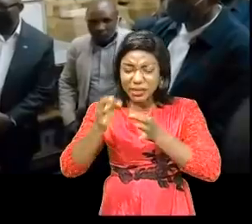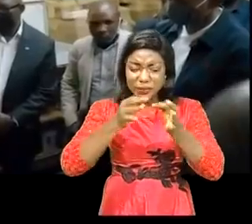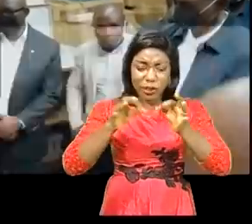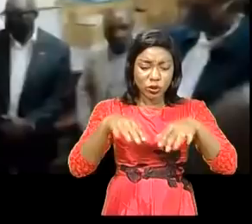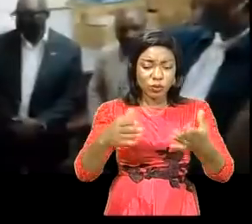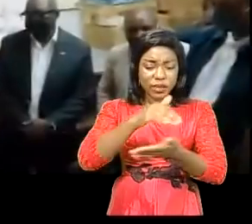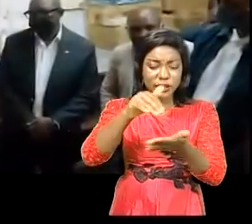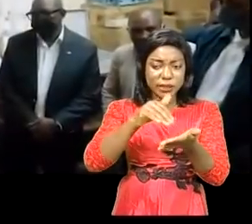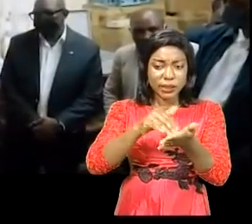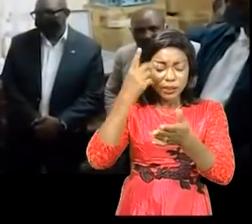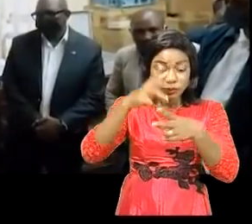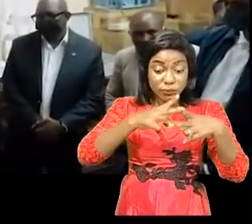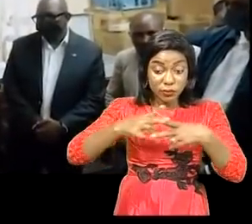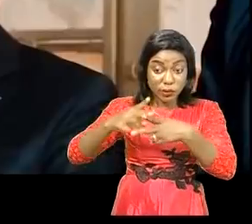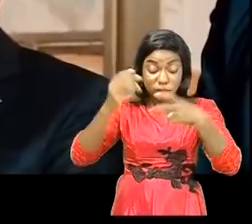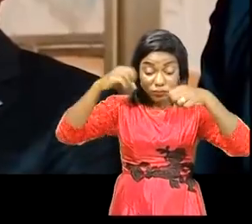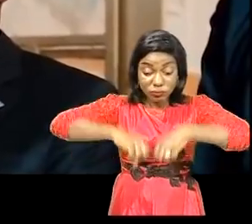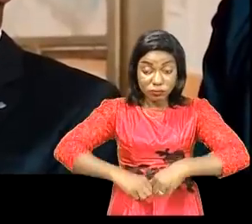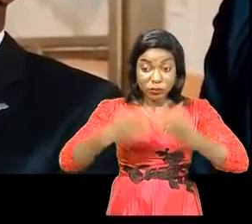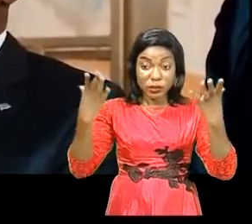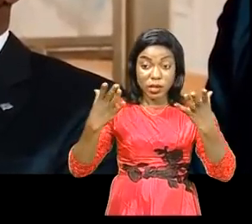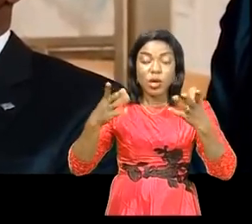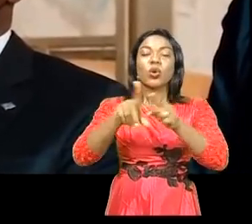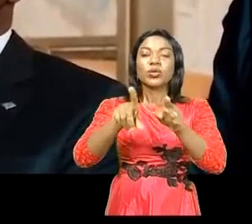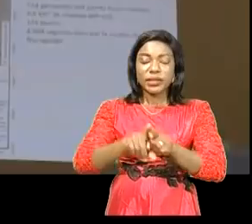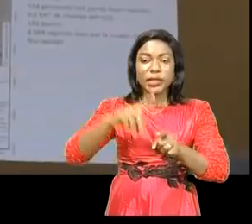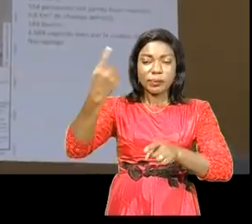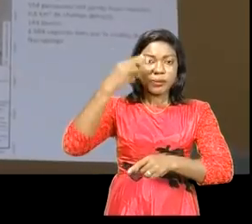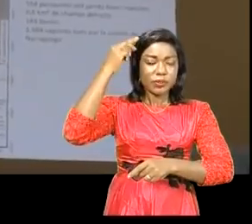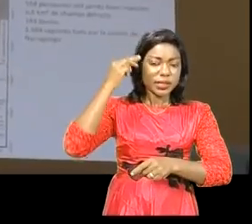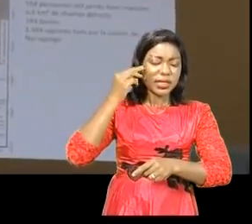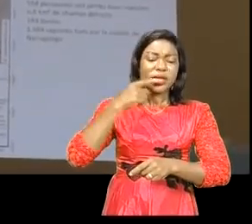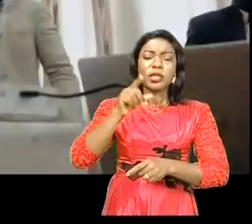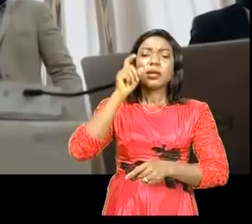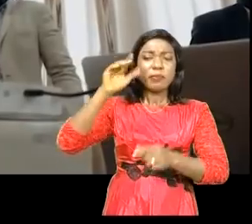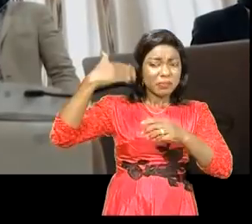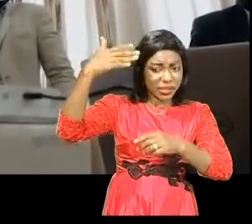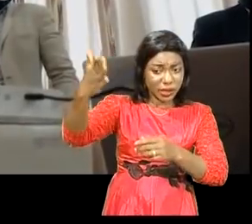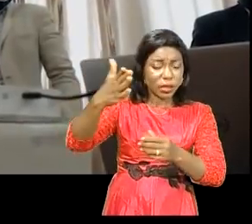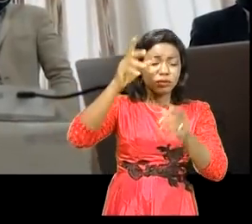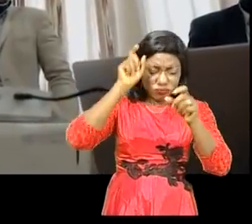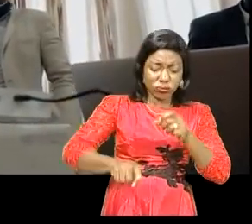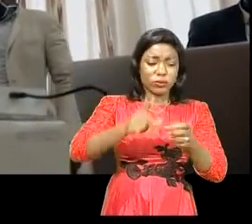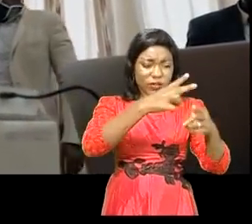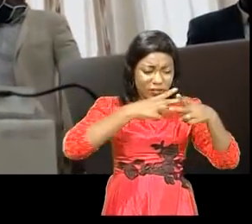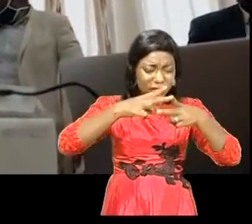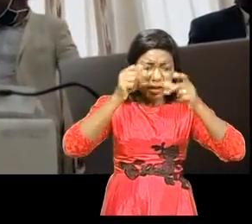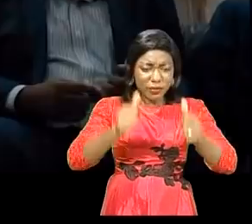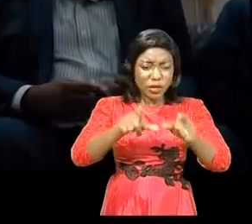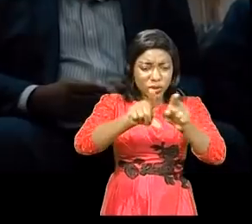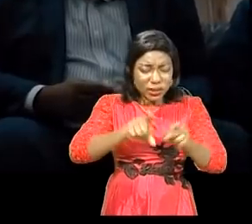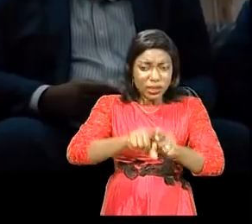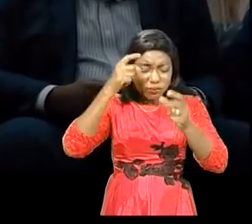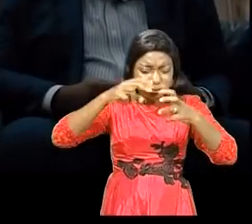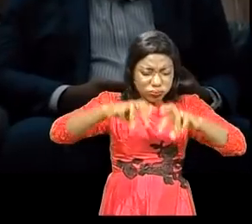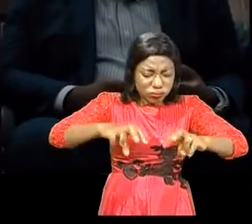de ces centres et des surveillances volcaniques. Le premier ministre a promis de prendre les dispositions nécessaires pour assurer le bon fonctionnement de l'observatoire